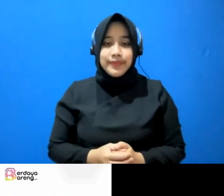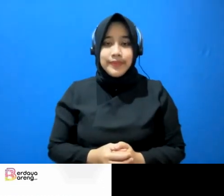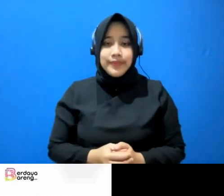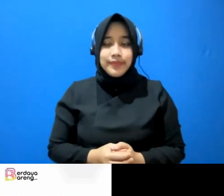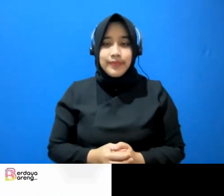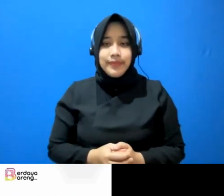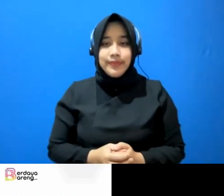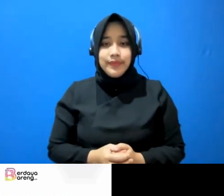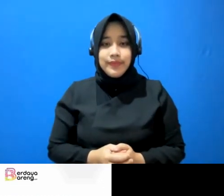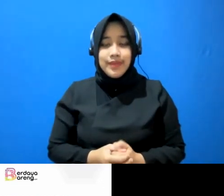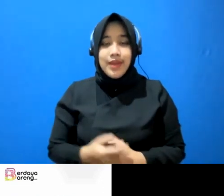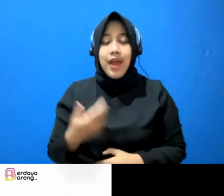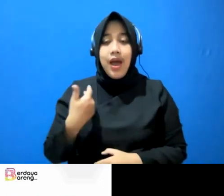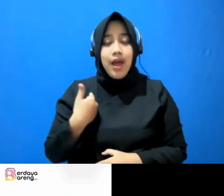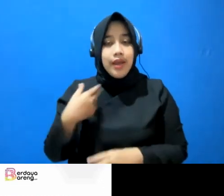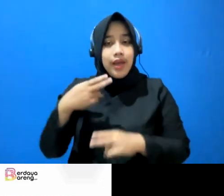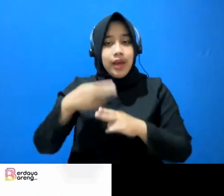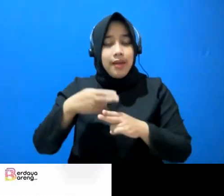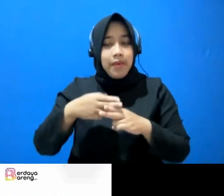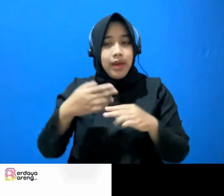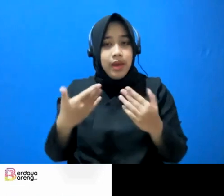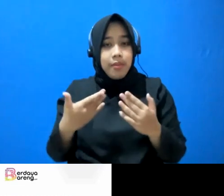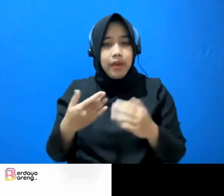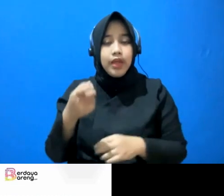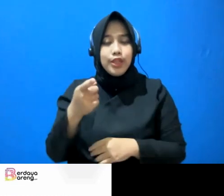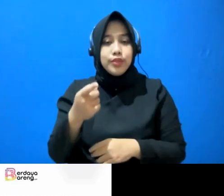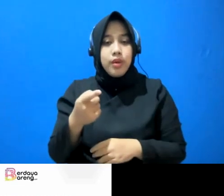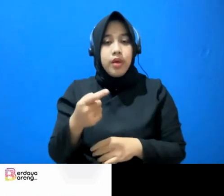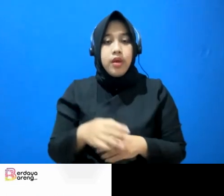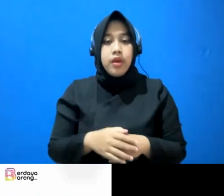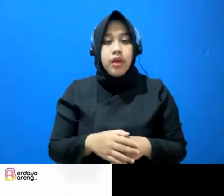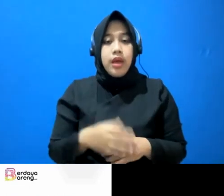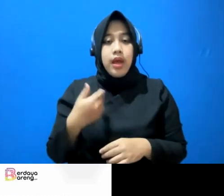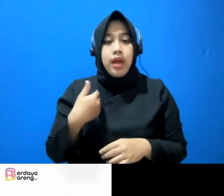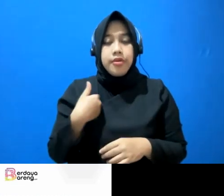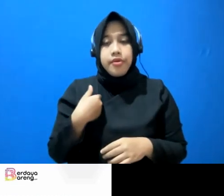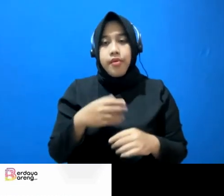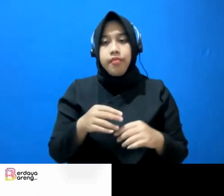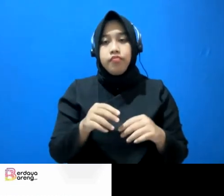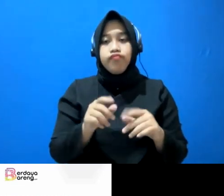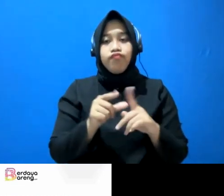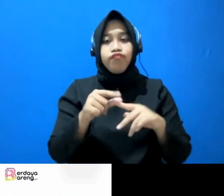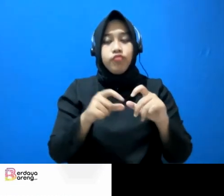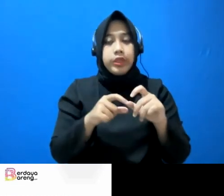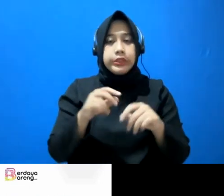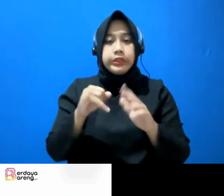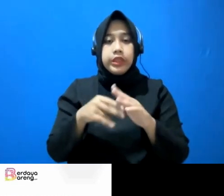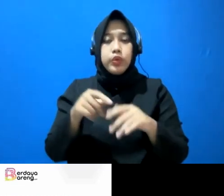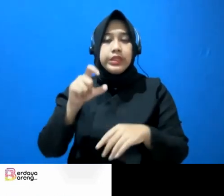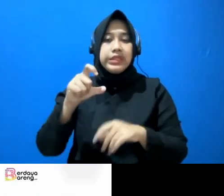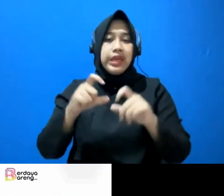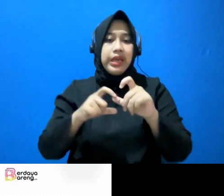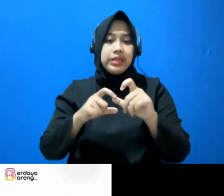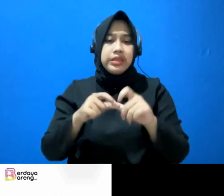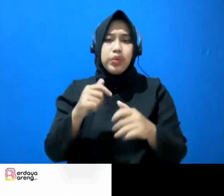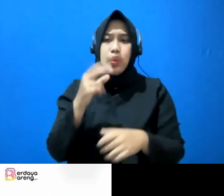jadi ada yang namanya di sana itu untuk Wales dan England itu hanya call center itu lebih nggak